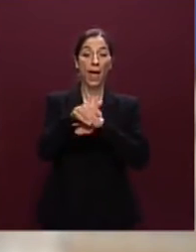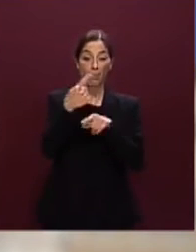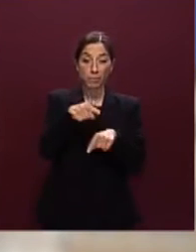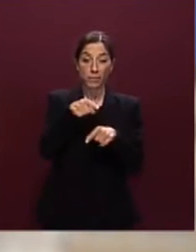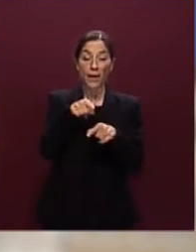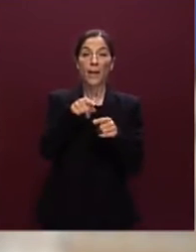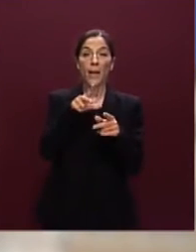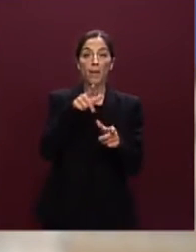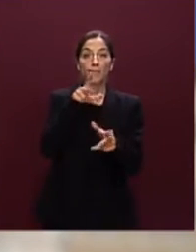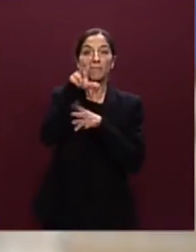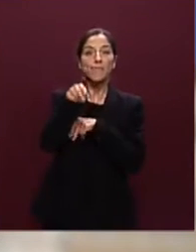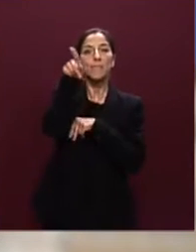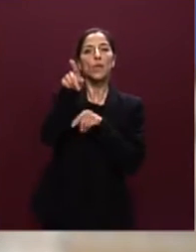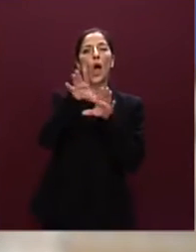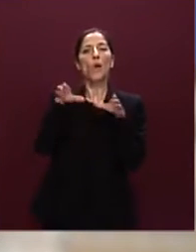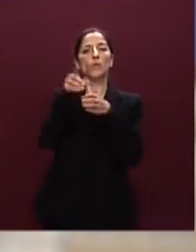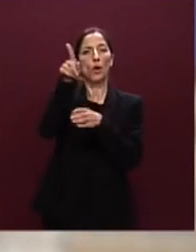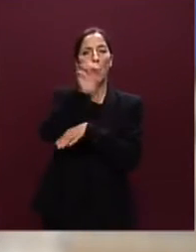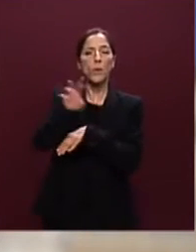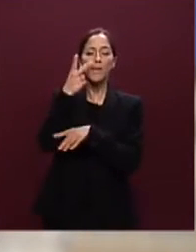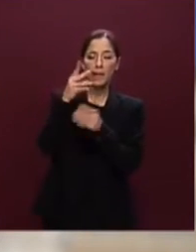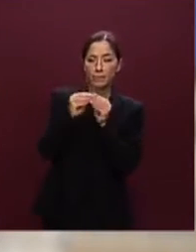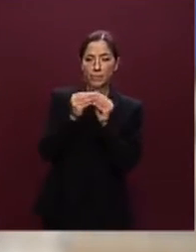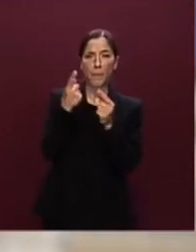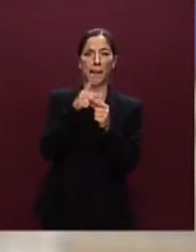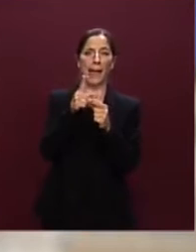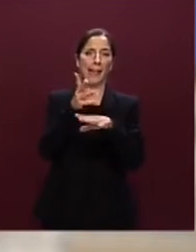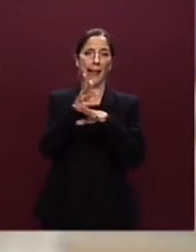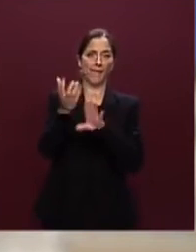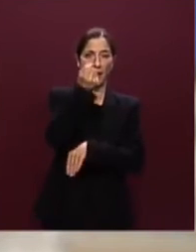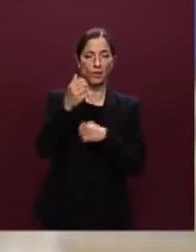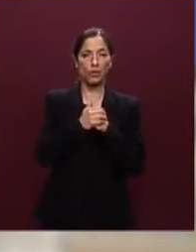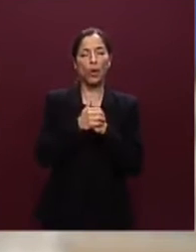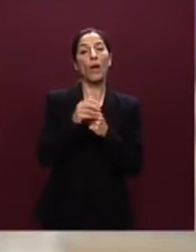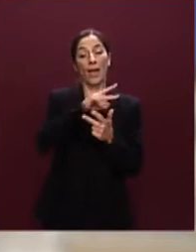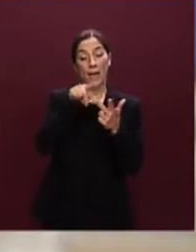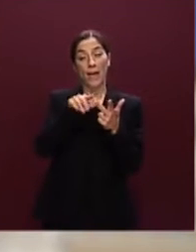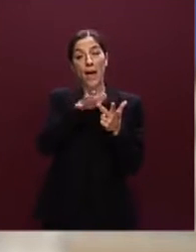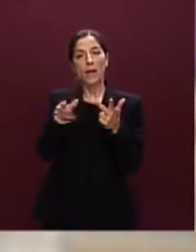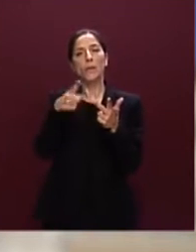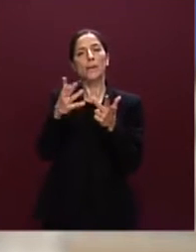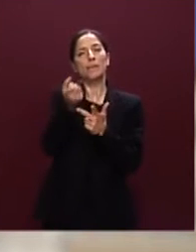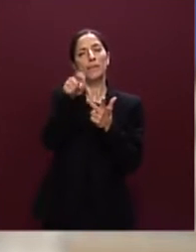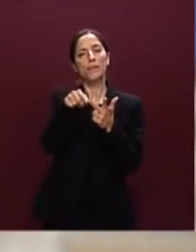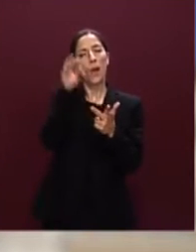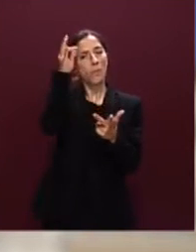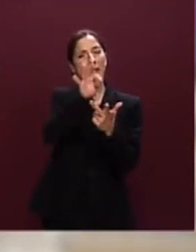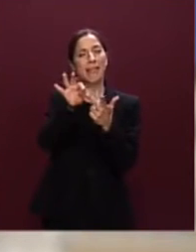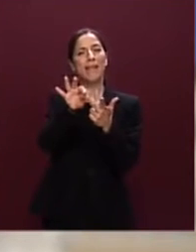'intervento faccio un terzo e ultimo esempio sempre collegato agli obiettivi del 30 di giugno del